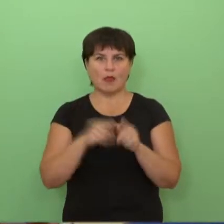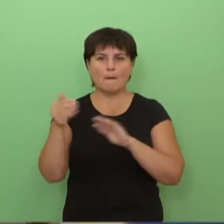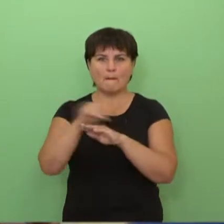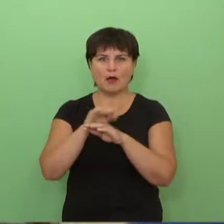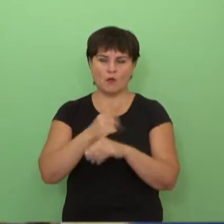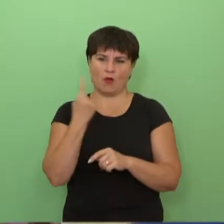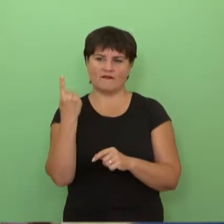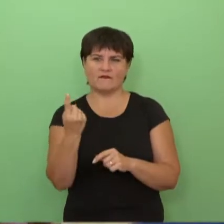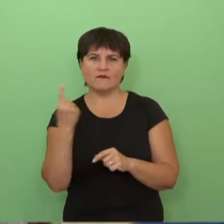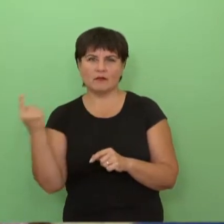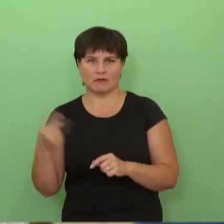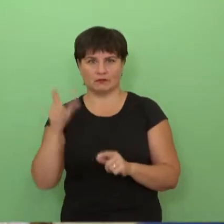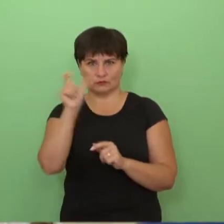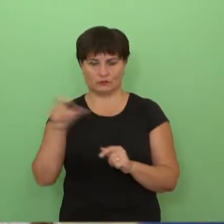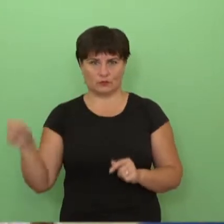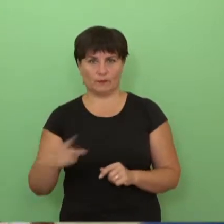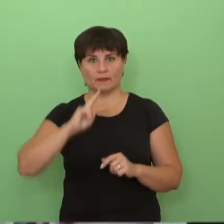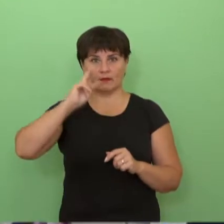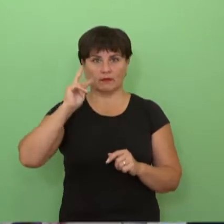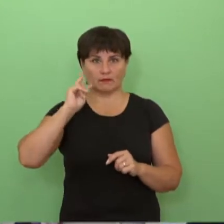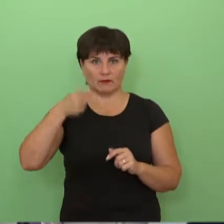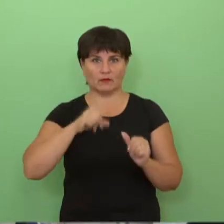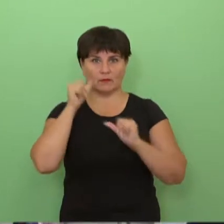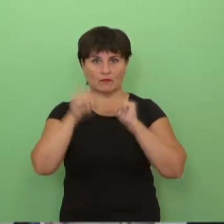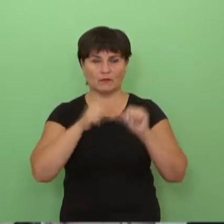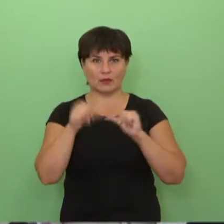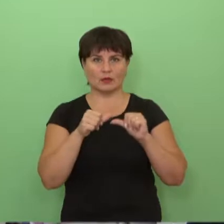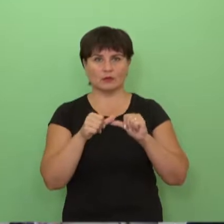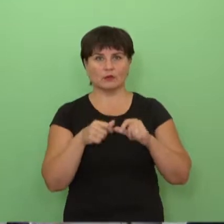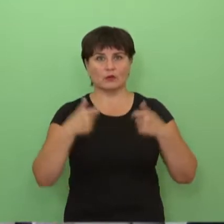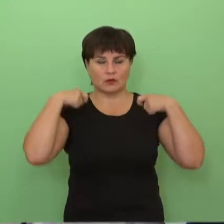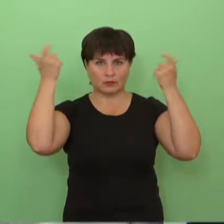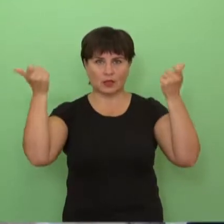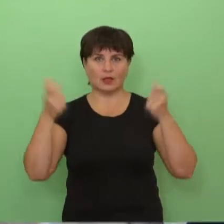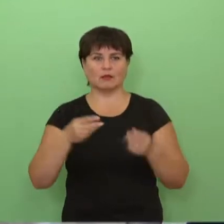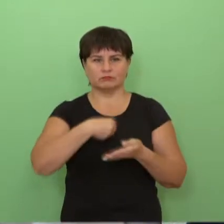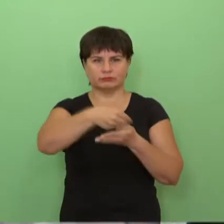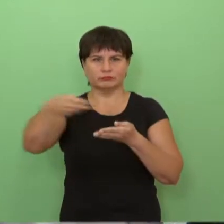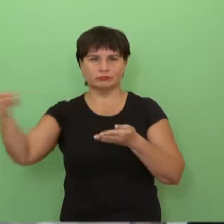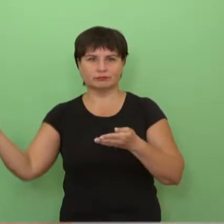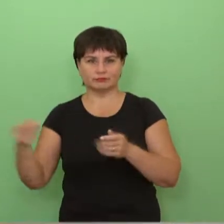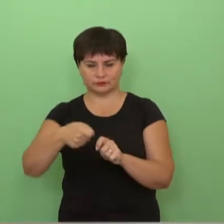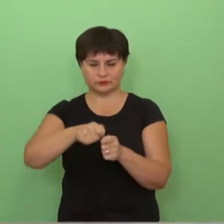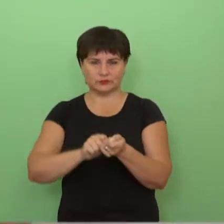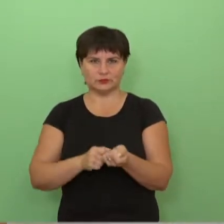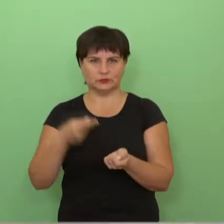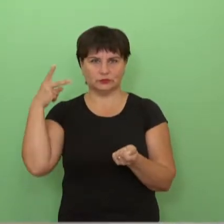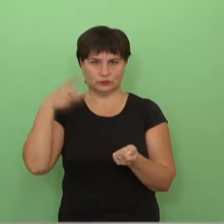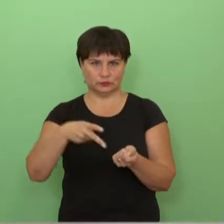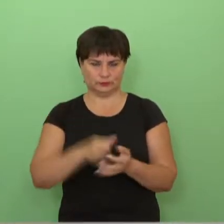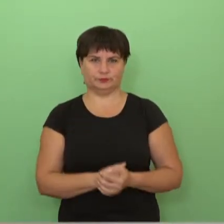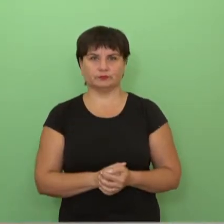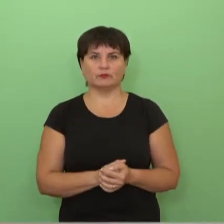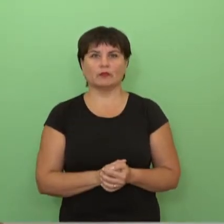vienišų žmonės. O dviejų metų gimtadienį atšventė išdalindami ne du tūkstančių svirtinių. Komandoje